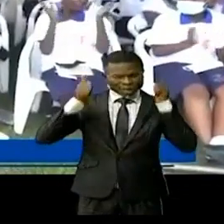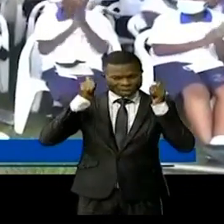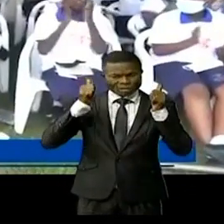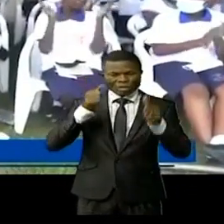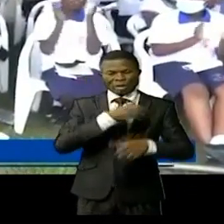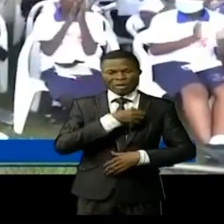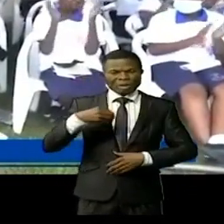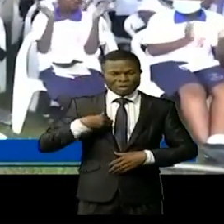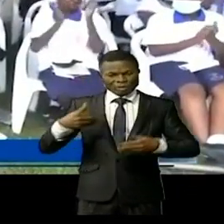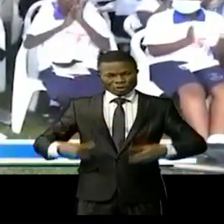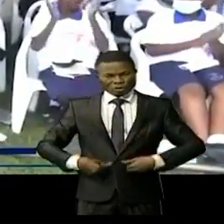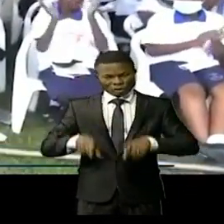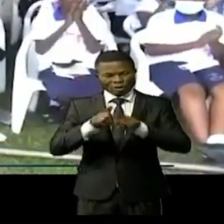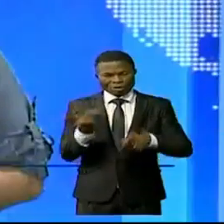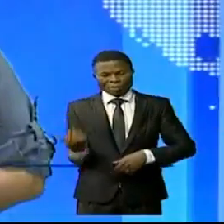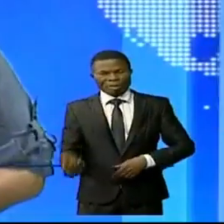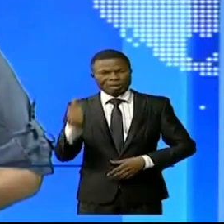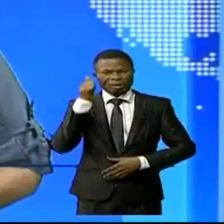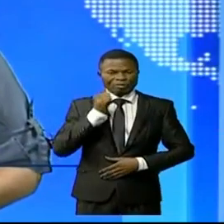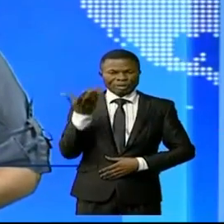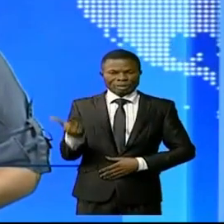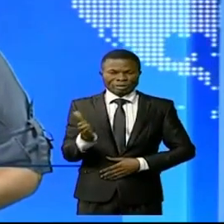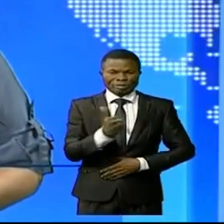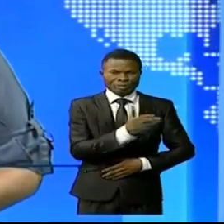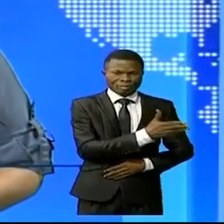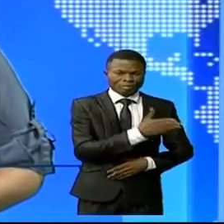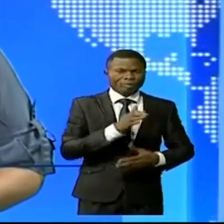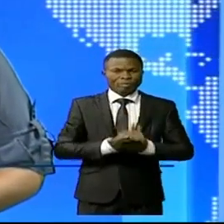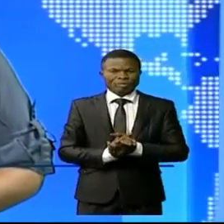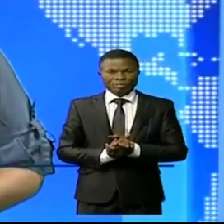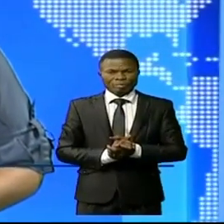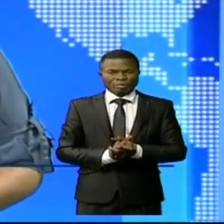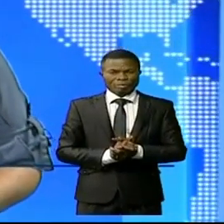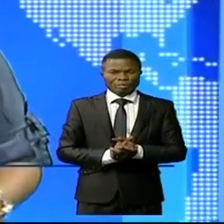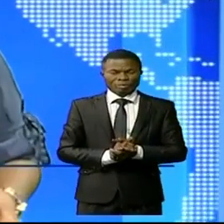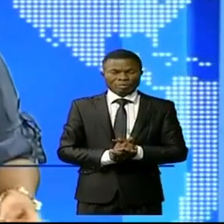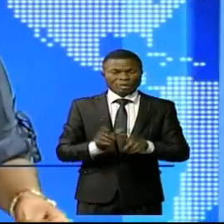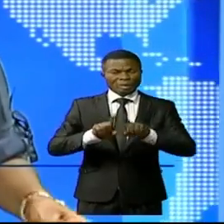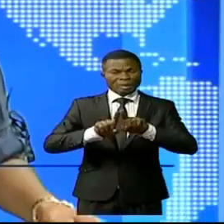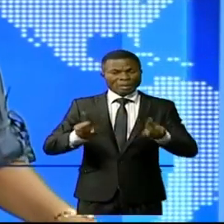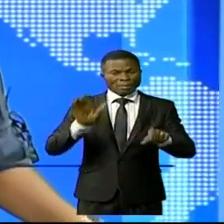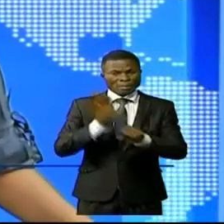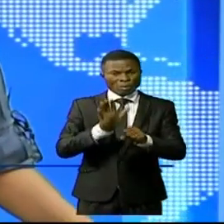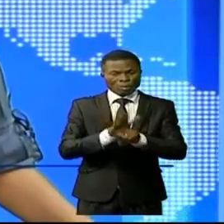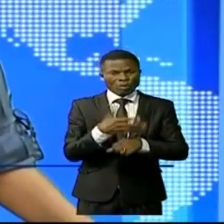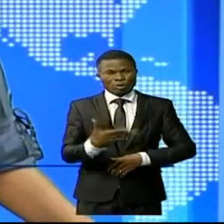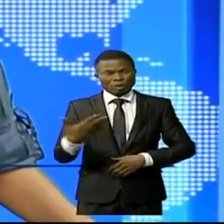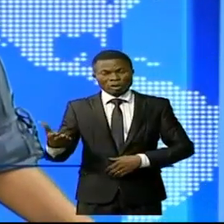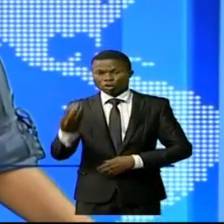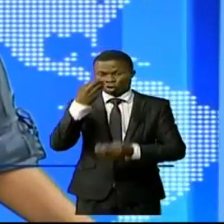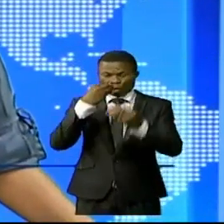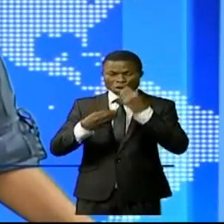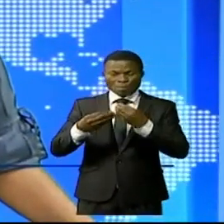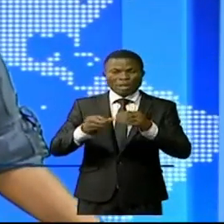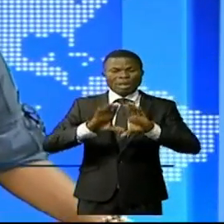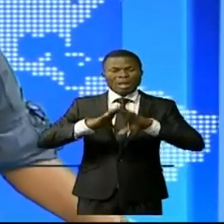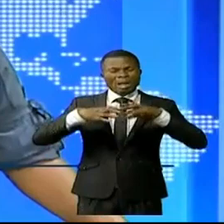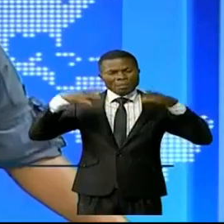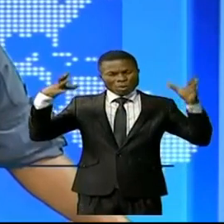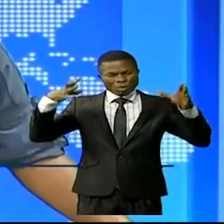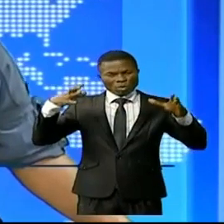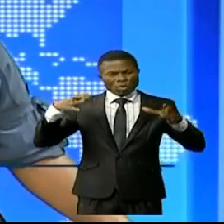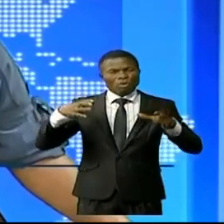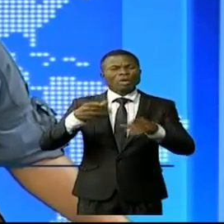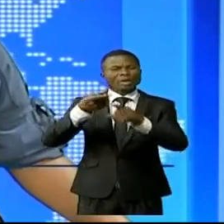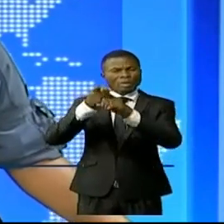jeunes et petites filles il y a une diversité dans le produit vivrier dans le